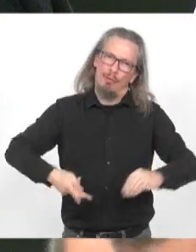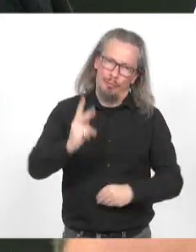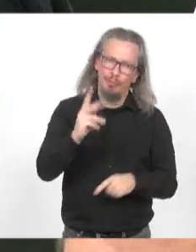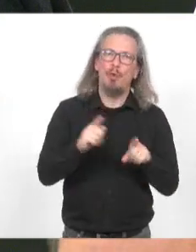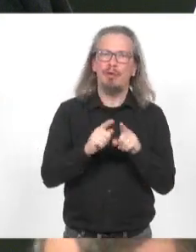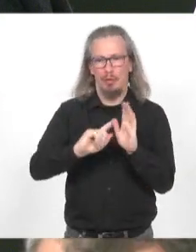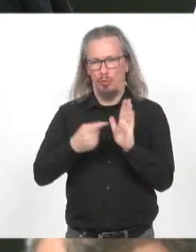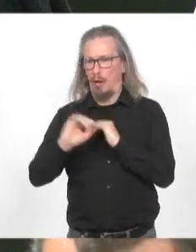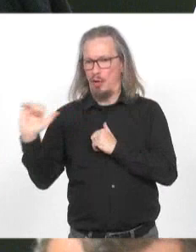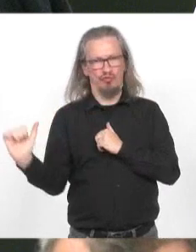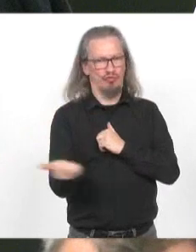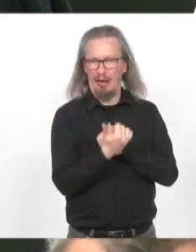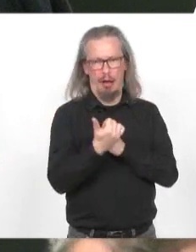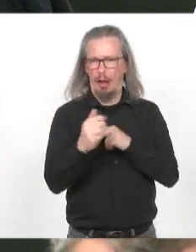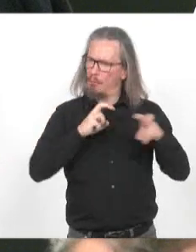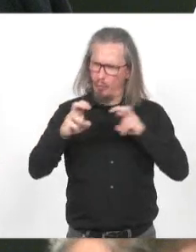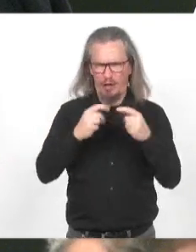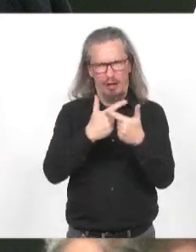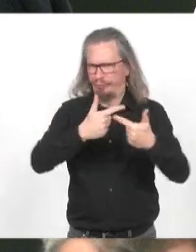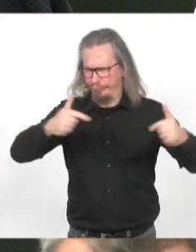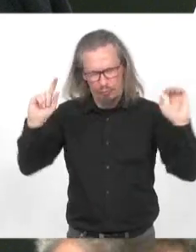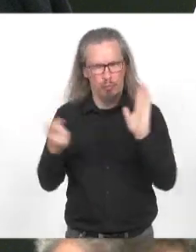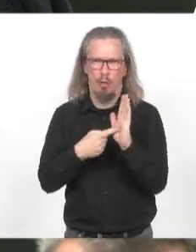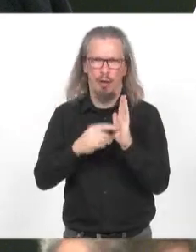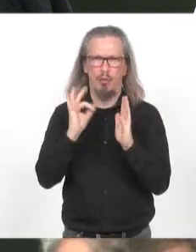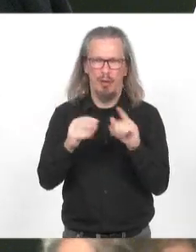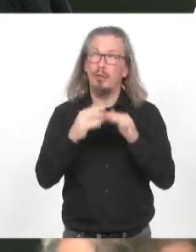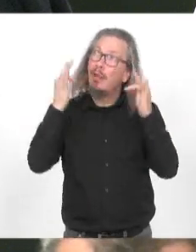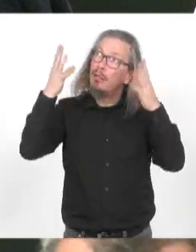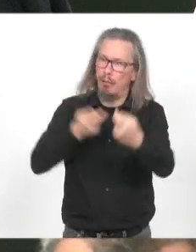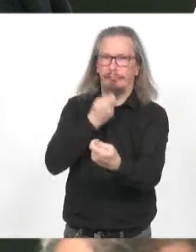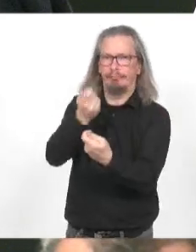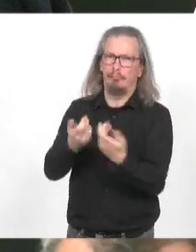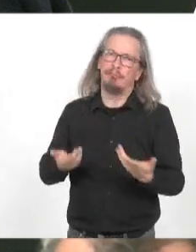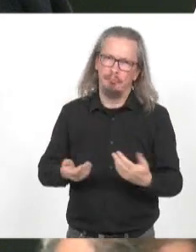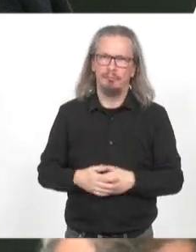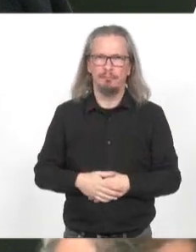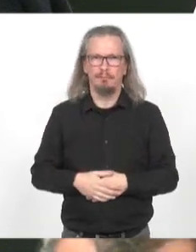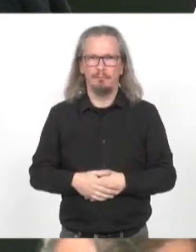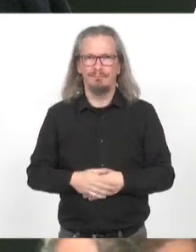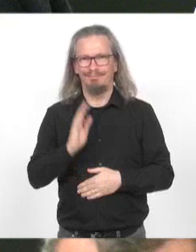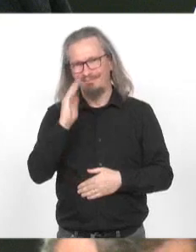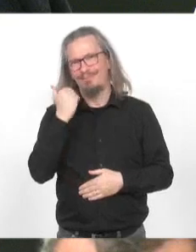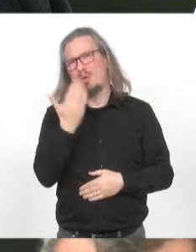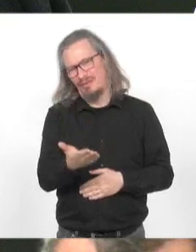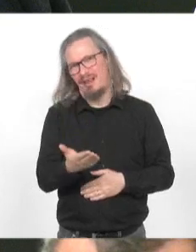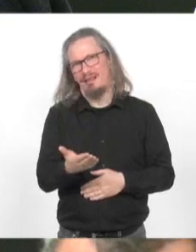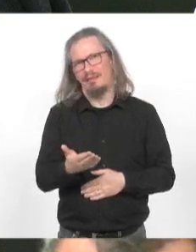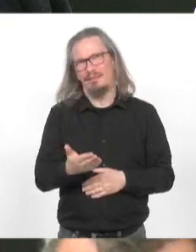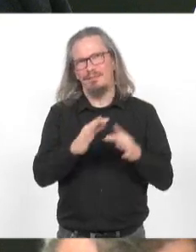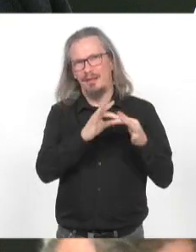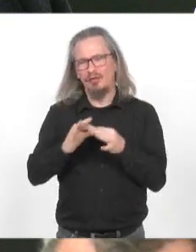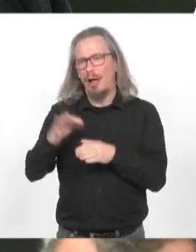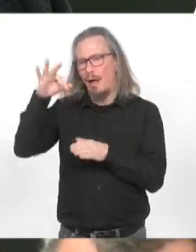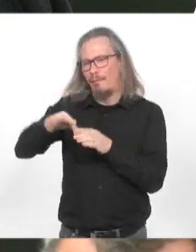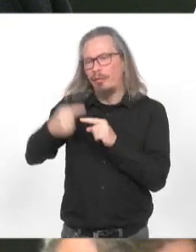le droit de chacun, de chacune à la mobilité, et répond aux défis climatiques. Et donc, en cohérence avec notamment notre